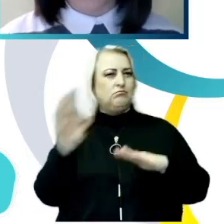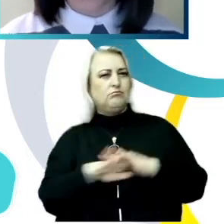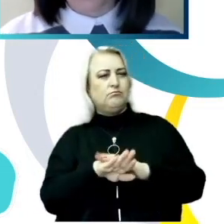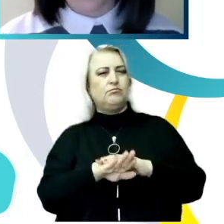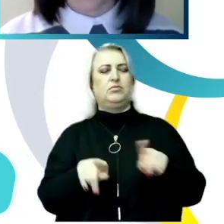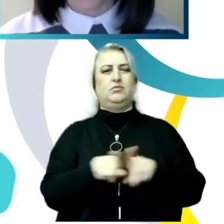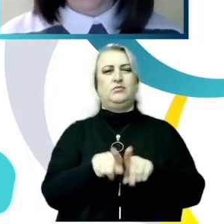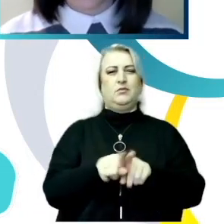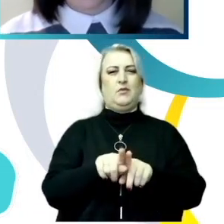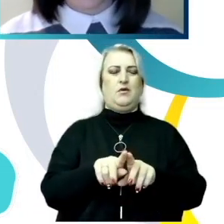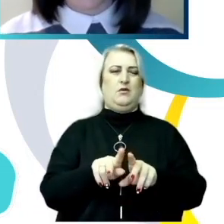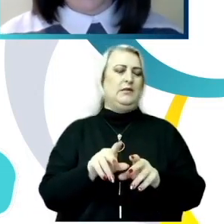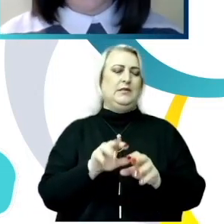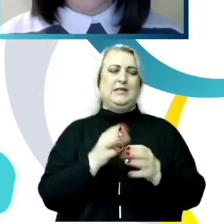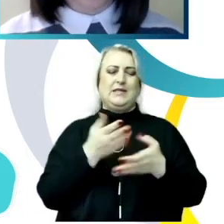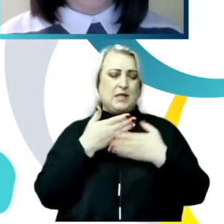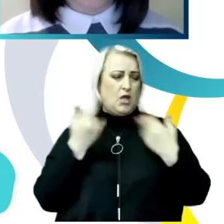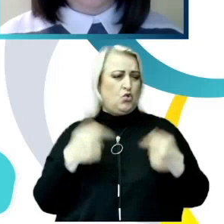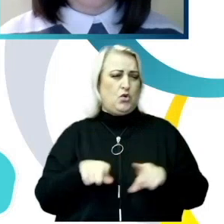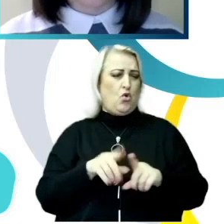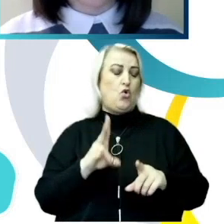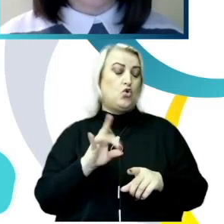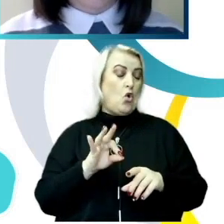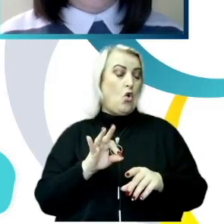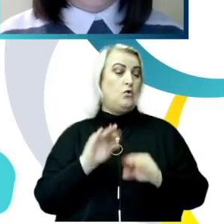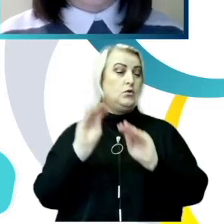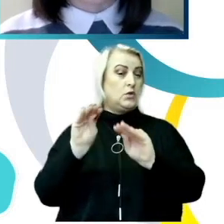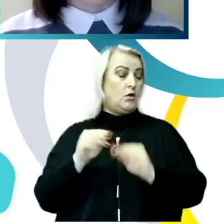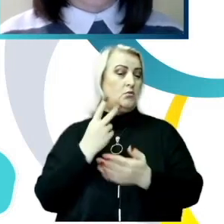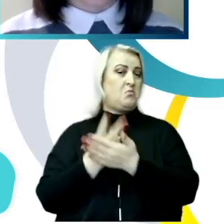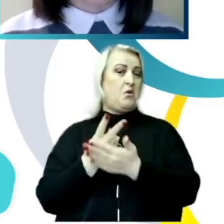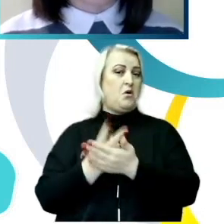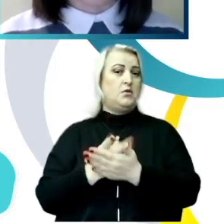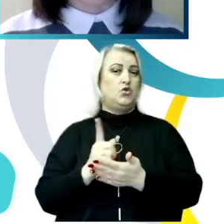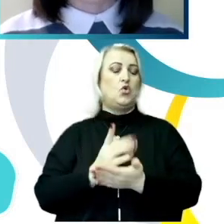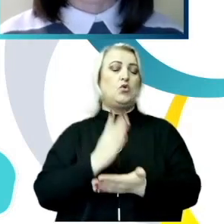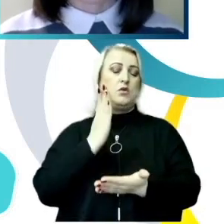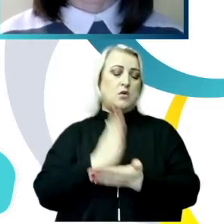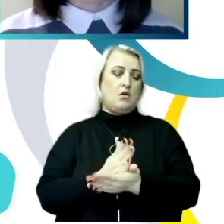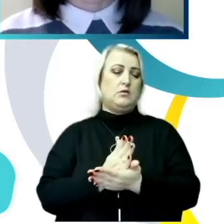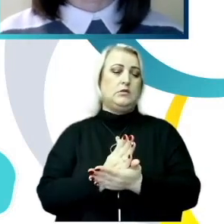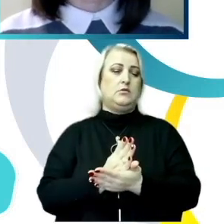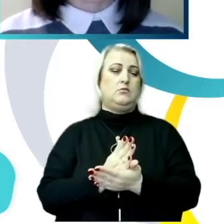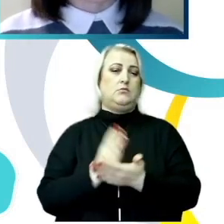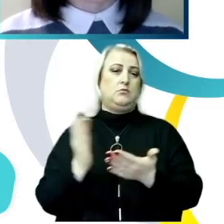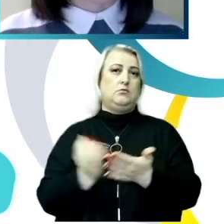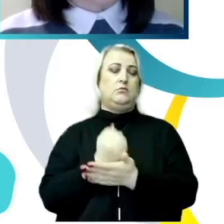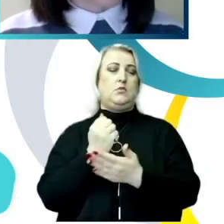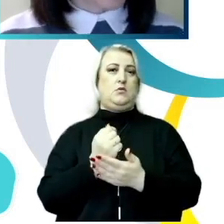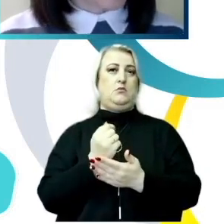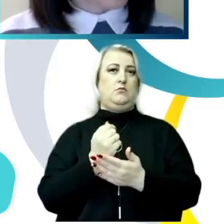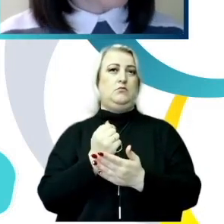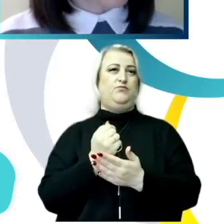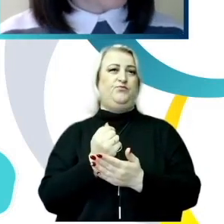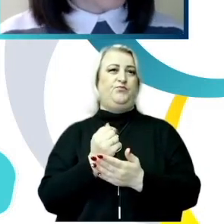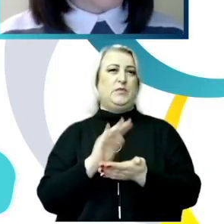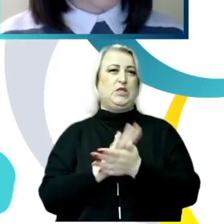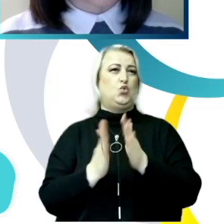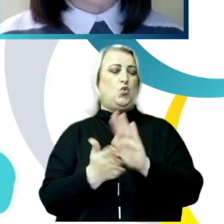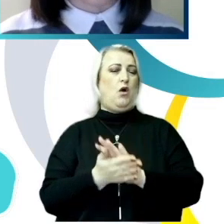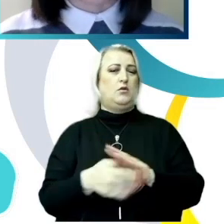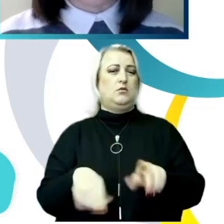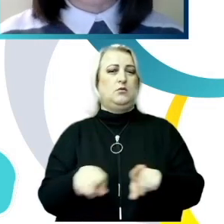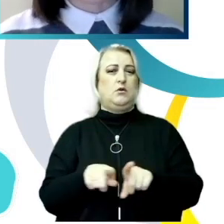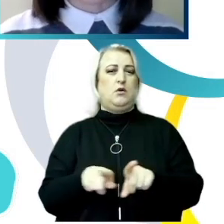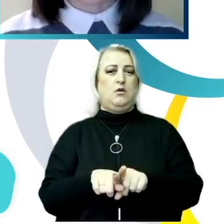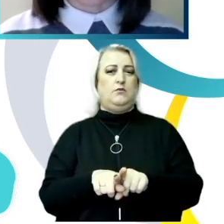nici într-un tip de instituție, totuși datele ne sugerează că există sau se creează la nivel de instituție un soi